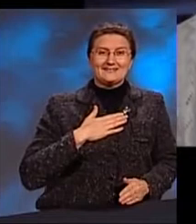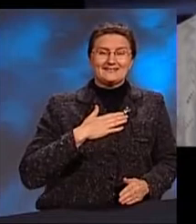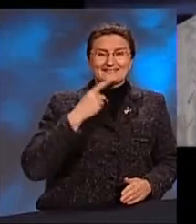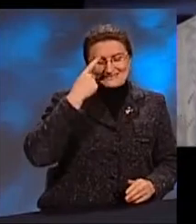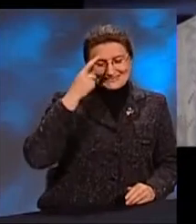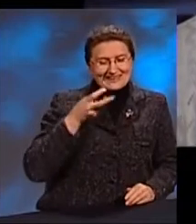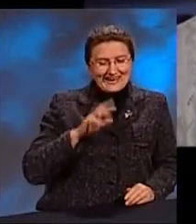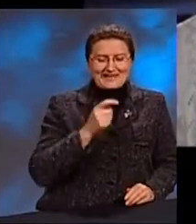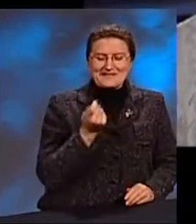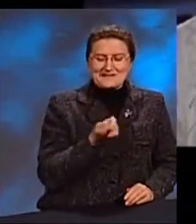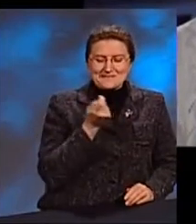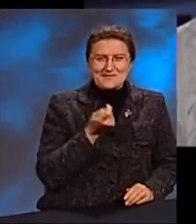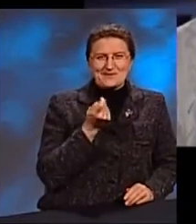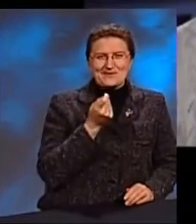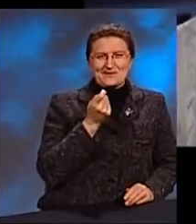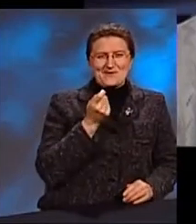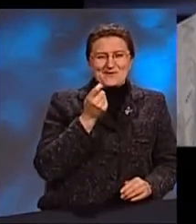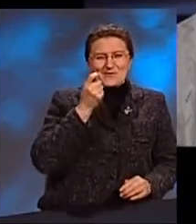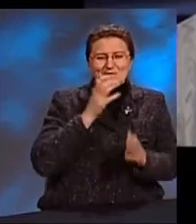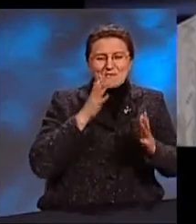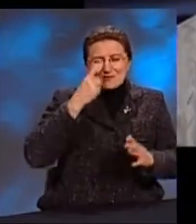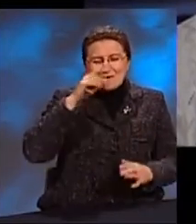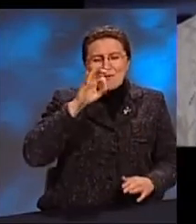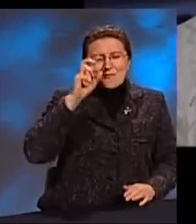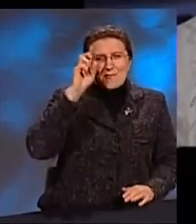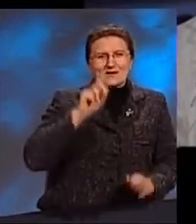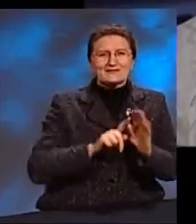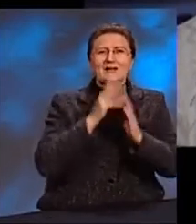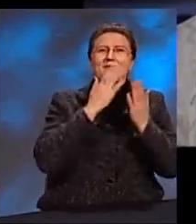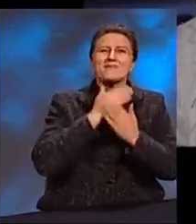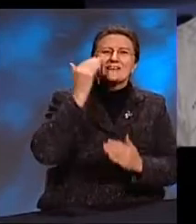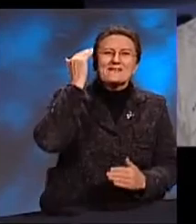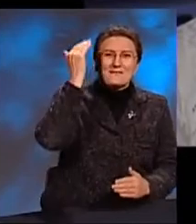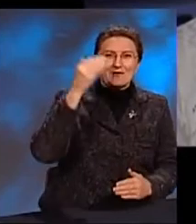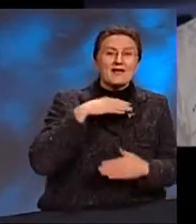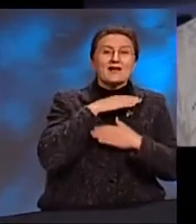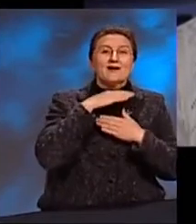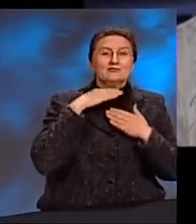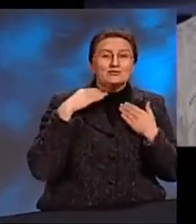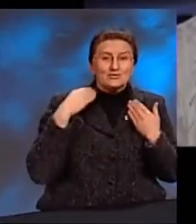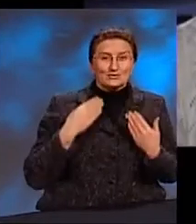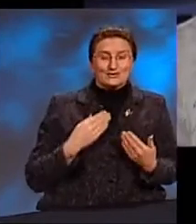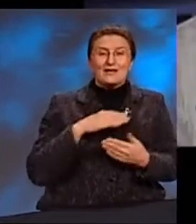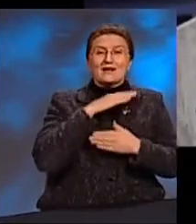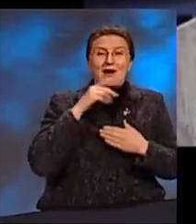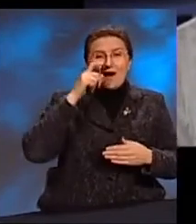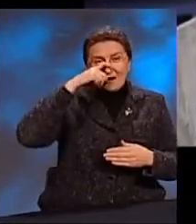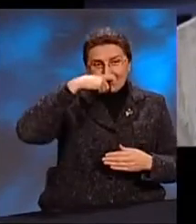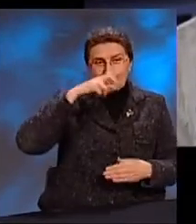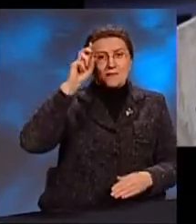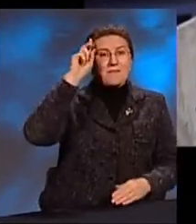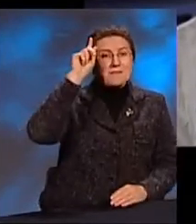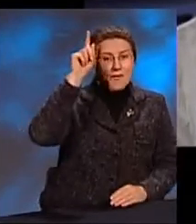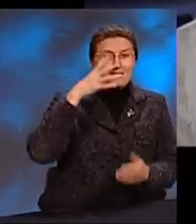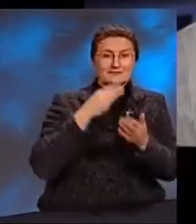Зная немножечко Начиная узнавать Бога Начиная любить Его Я сказала, я не хочу Я не хочу огорчать Его